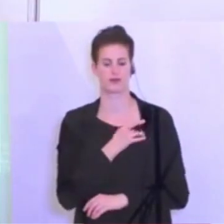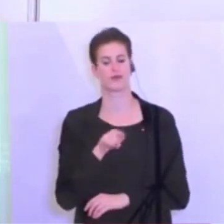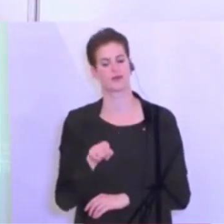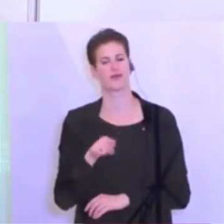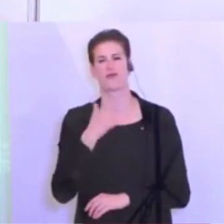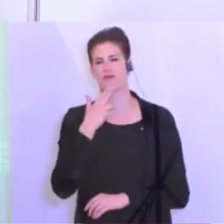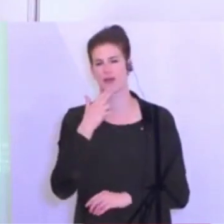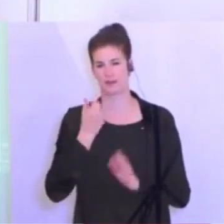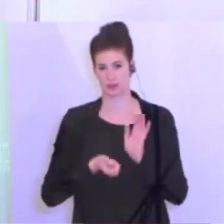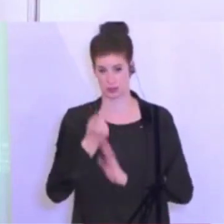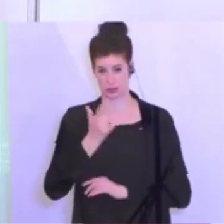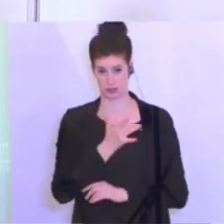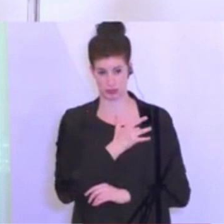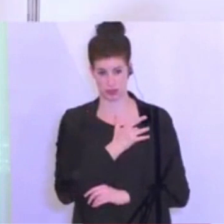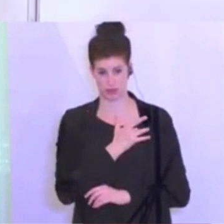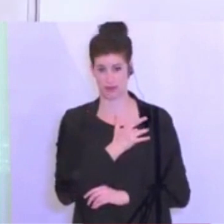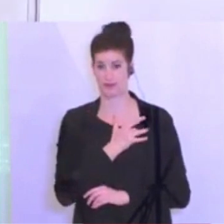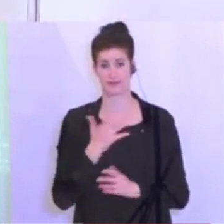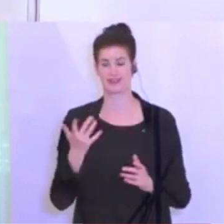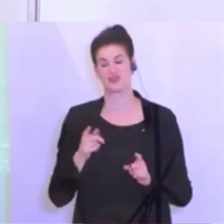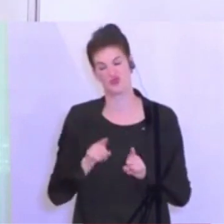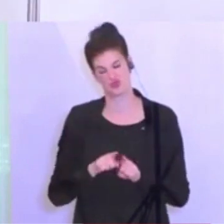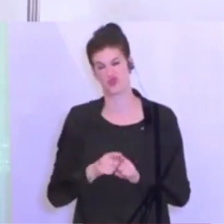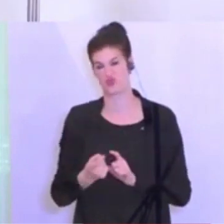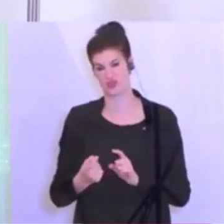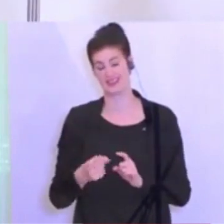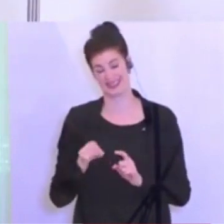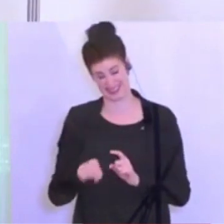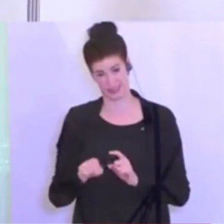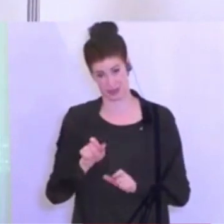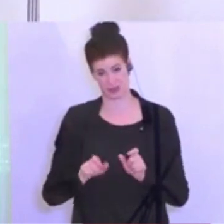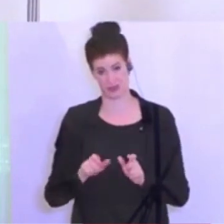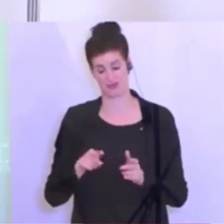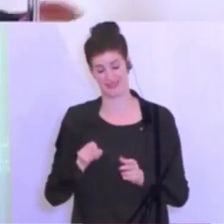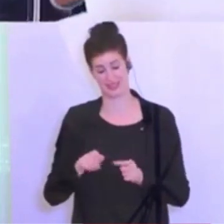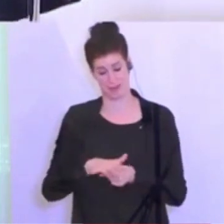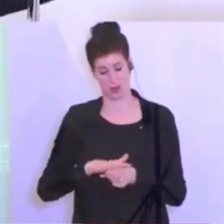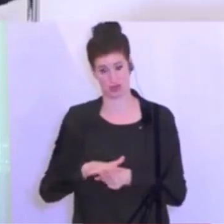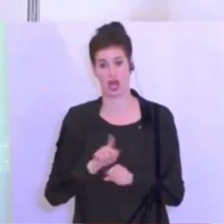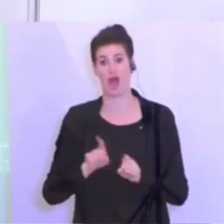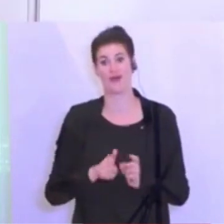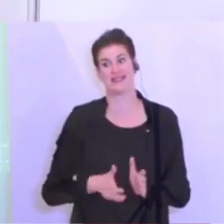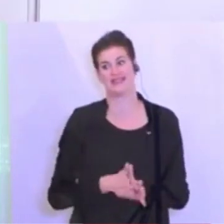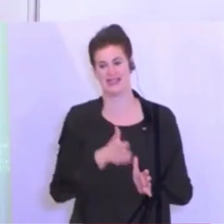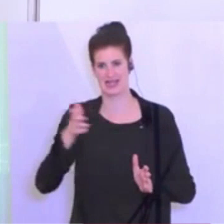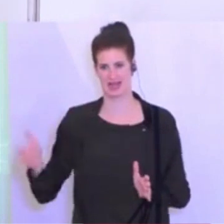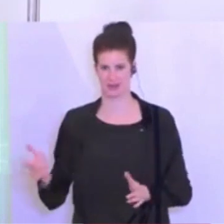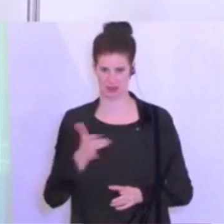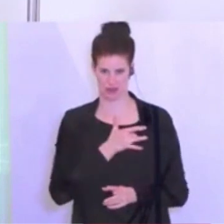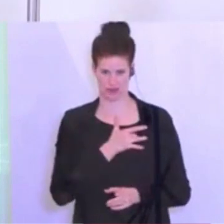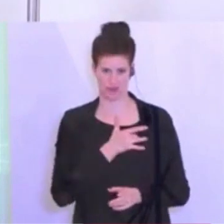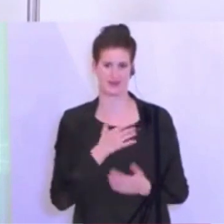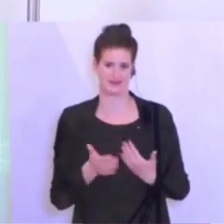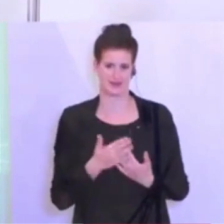jene, die besonders betroffen sind und auch der Zeit nach noch länger betroffen sind. Das ist völlig klar. Das war ja keine vollständige Aufzählung. Bei der